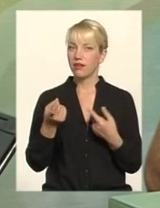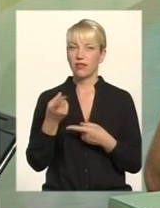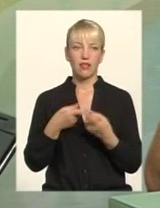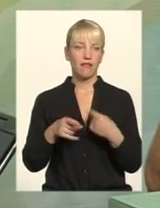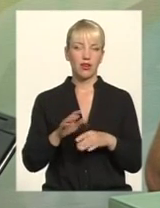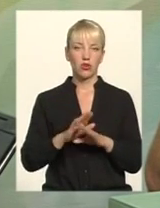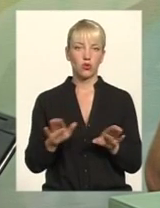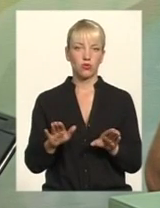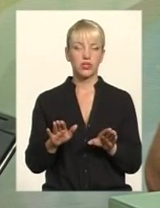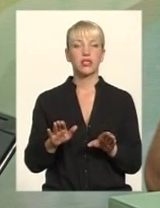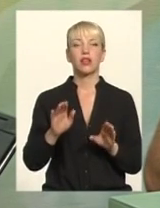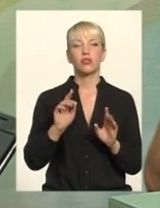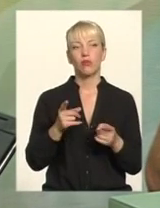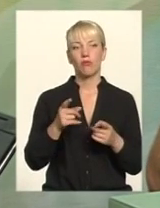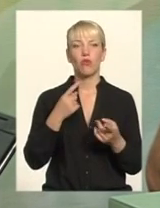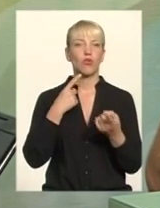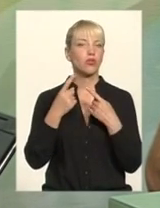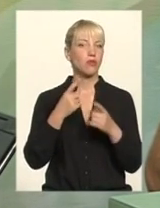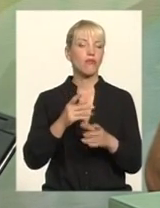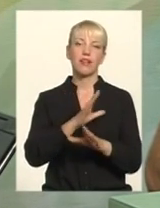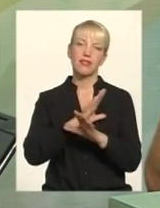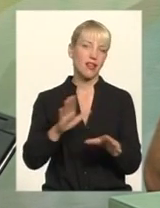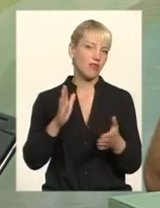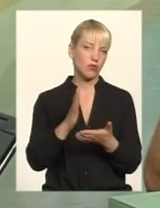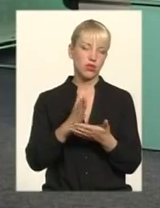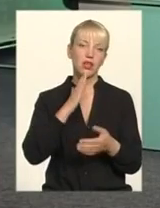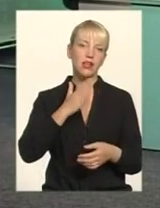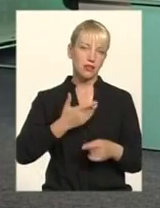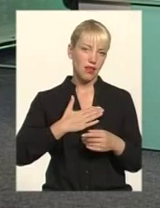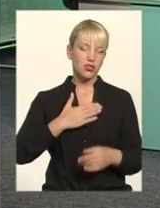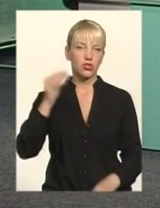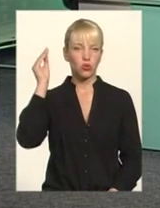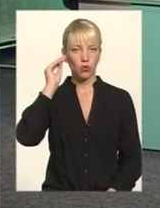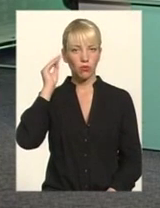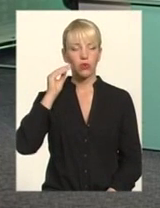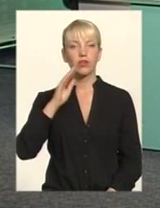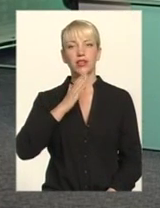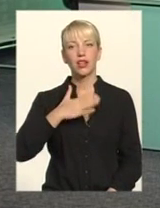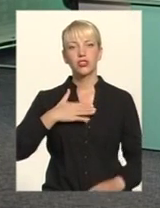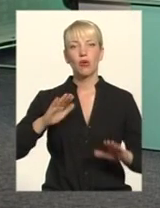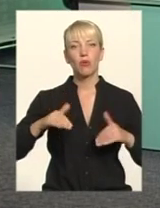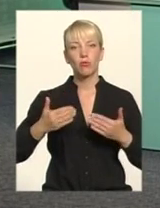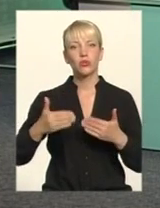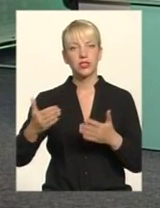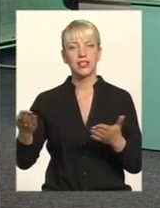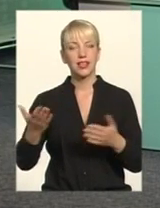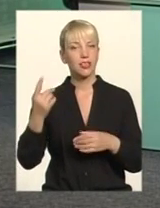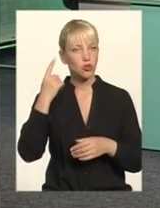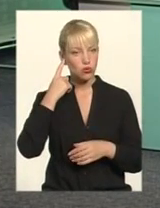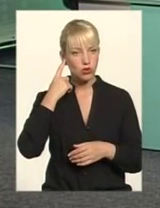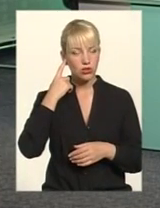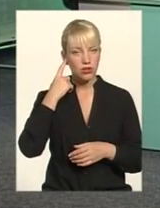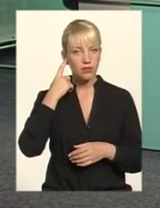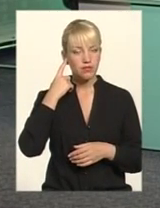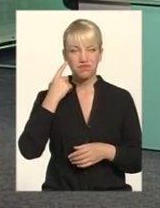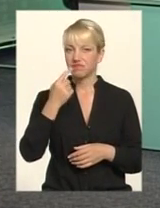Тому, в принципі, розмова не відбулася, на нашу думку Чи наші пропозиції, які ми даємо, чують? Я думаю,